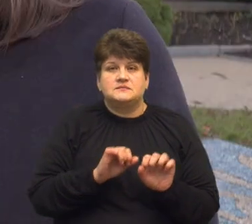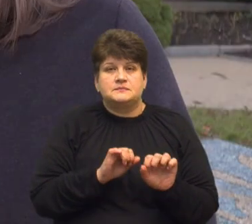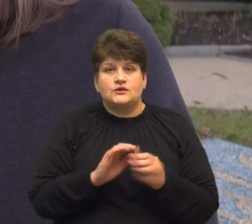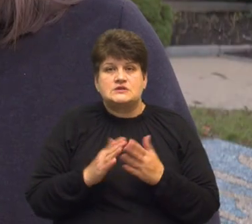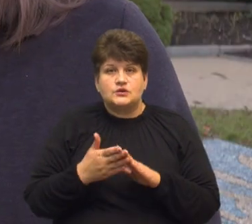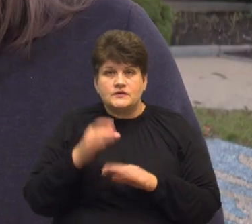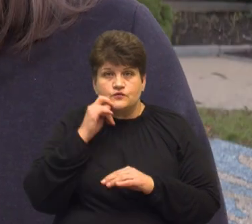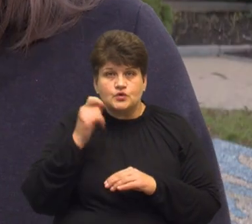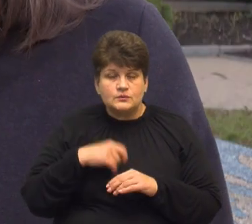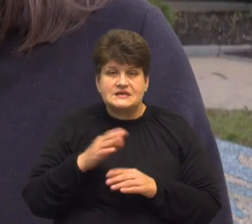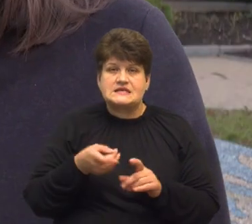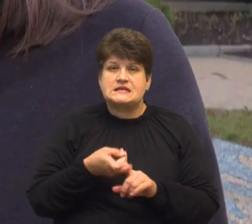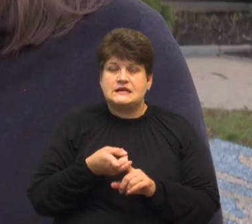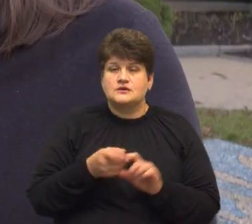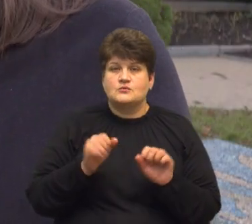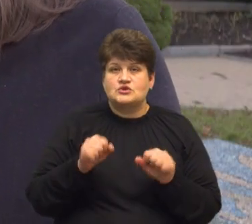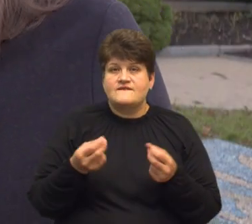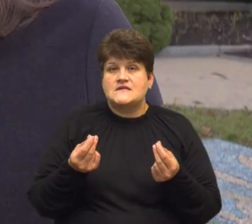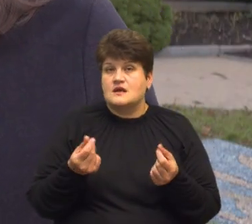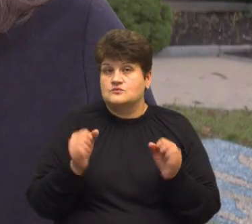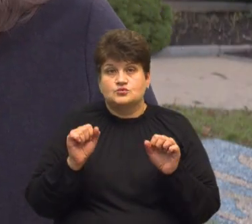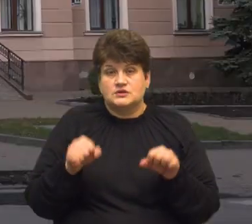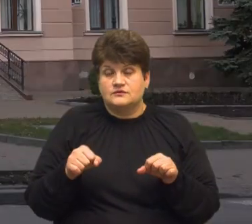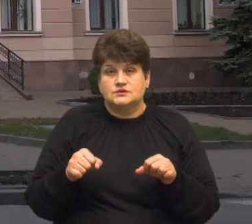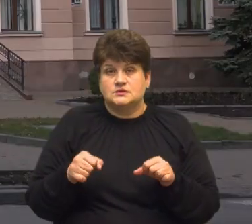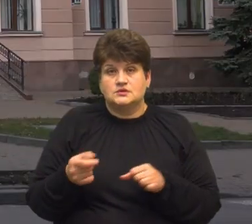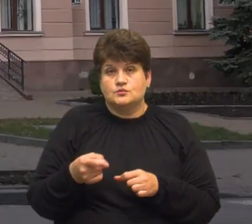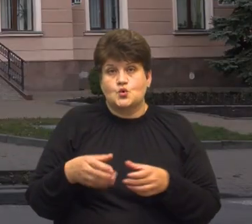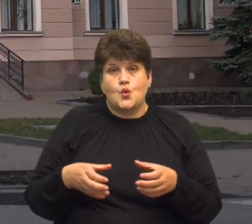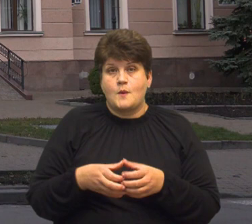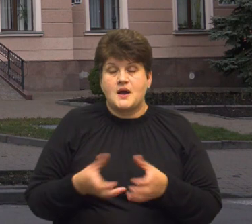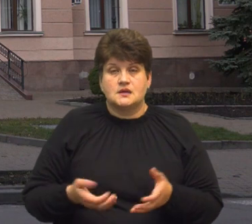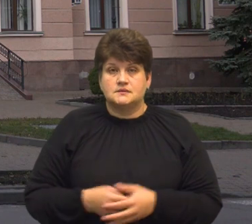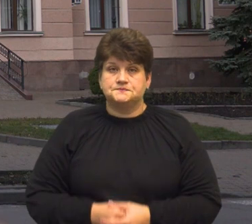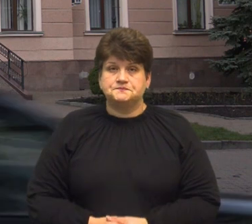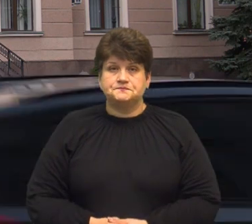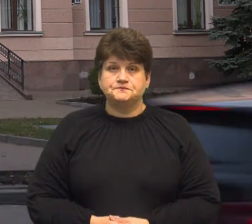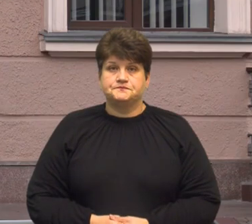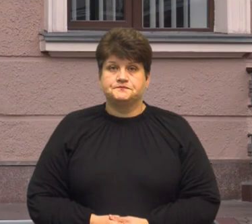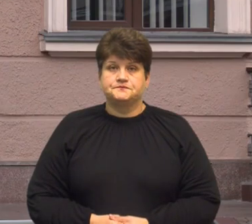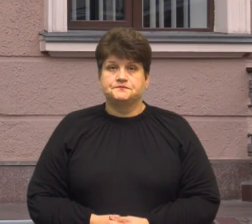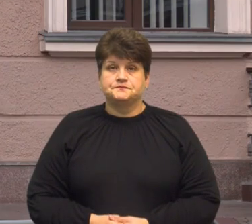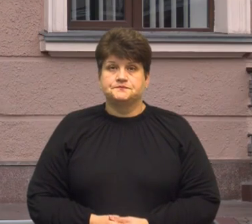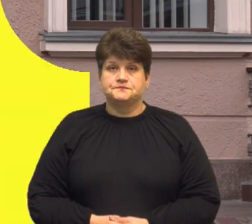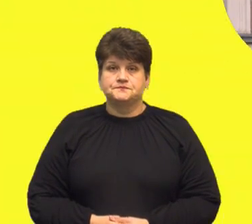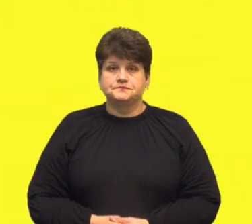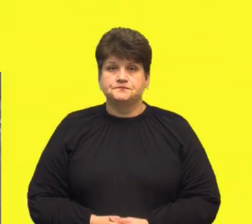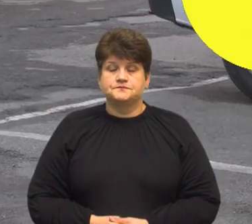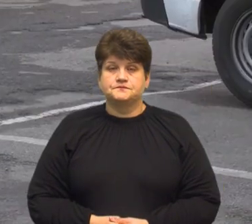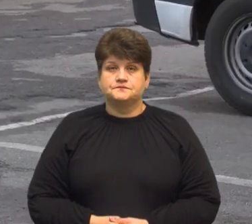в країні, буде залежати від можливості фінансових ресурсів Тернопільської громади. Максим Сказків, Андрій Міц, Суспільне новини, Тернопіль.